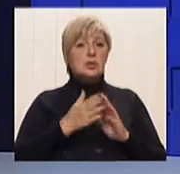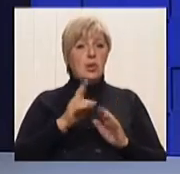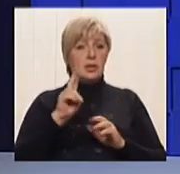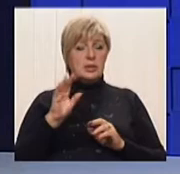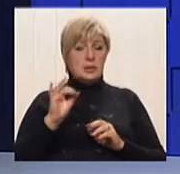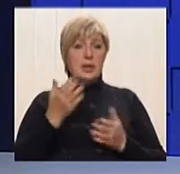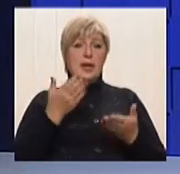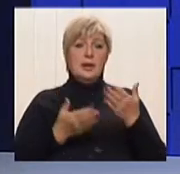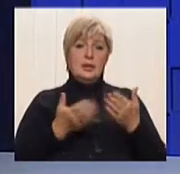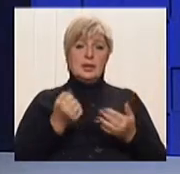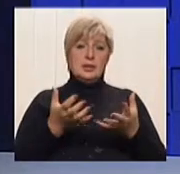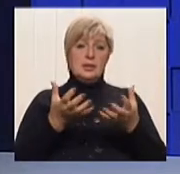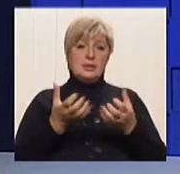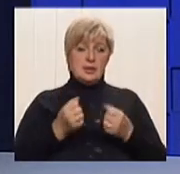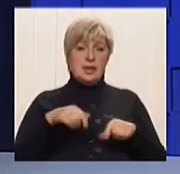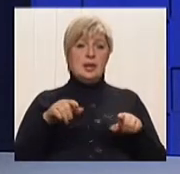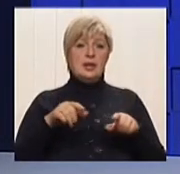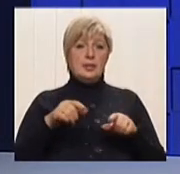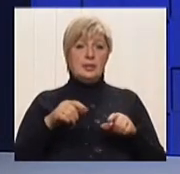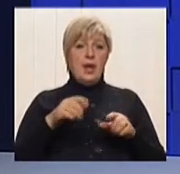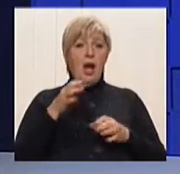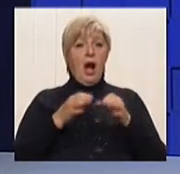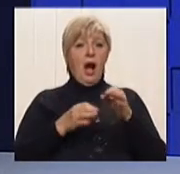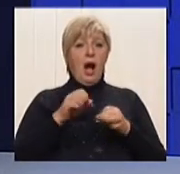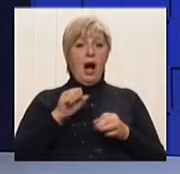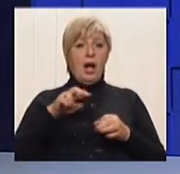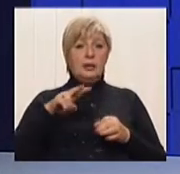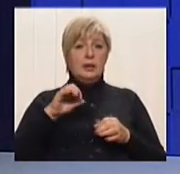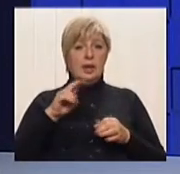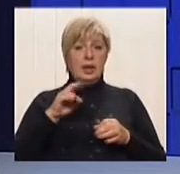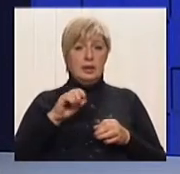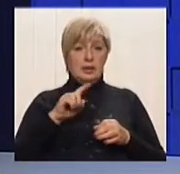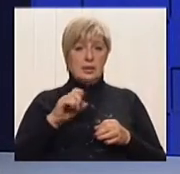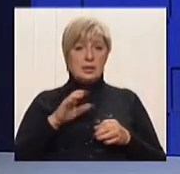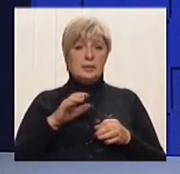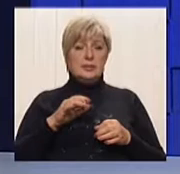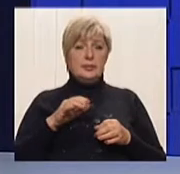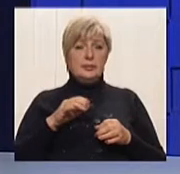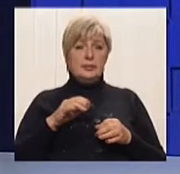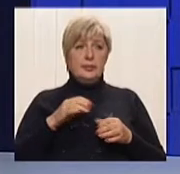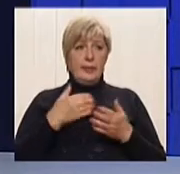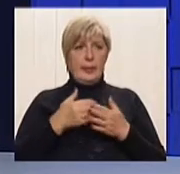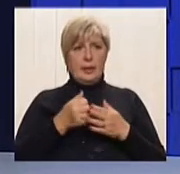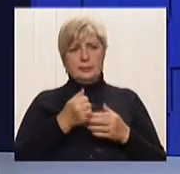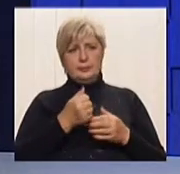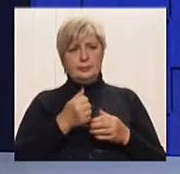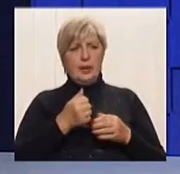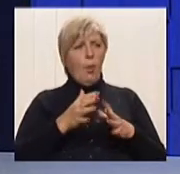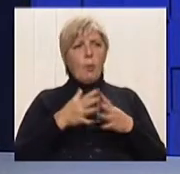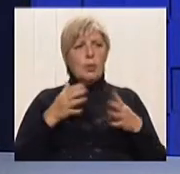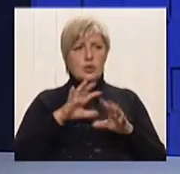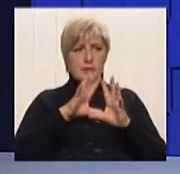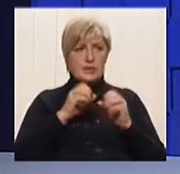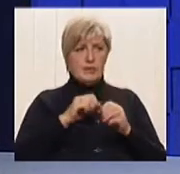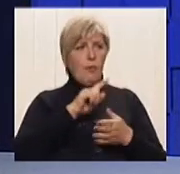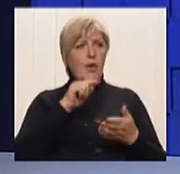взяти такий небольшой аналіз, то топ-3 у нас проблем, які возникають, які більшістю ми консультуємо, перше,